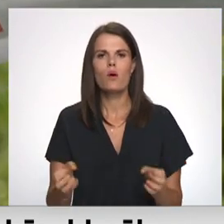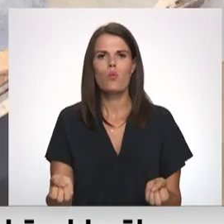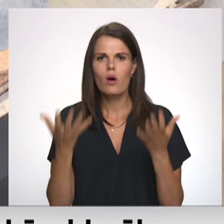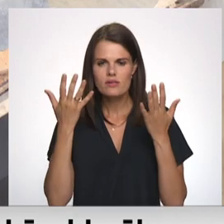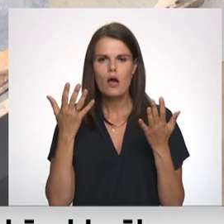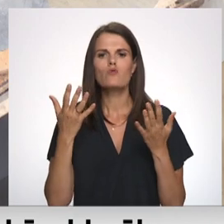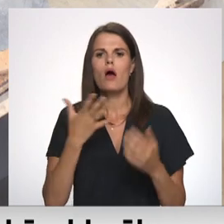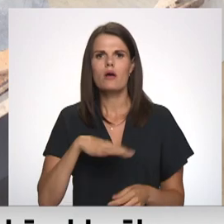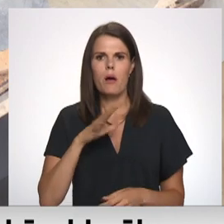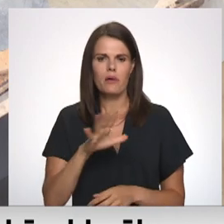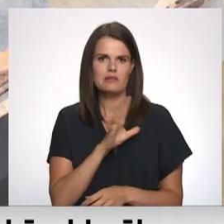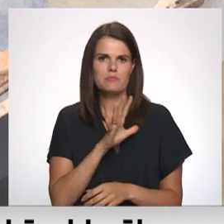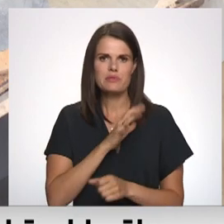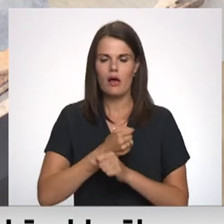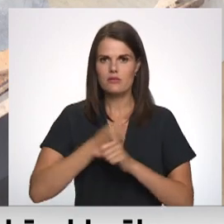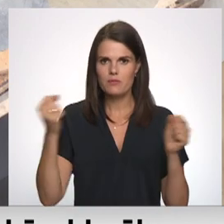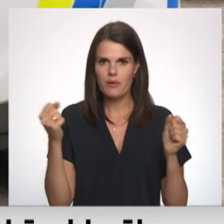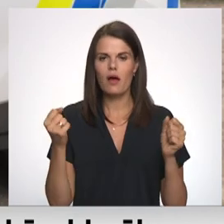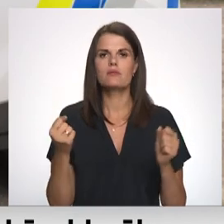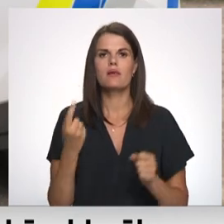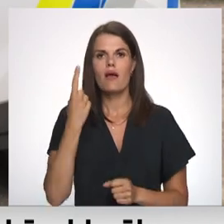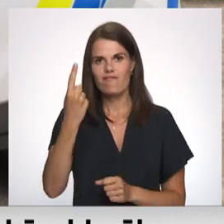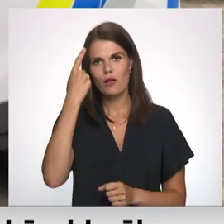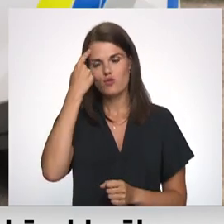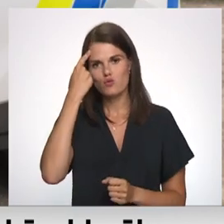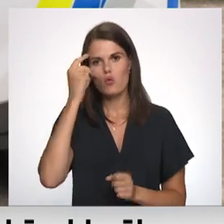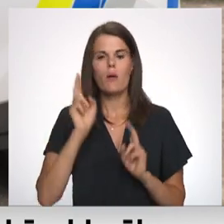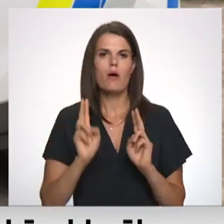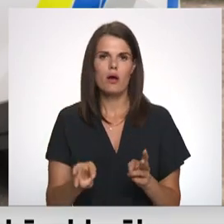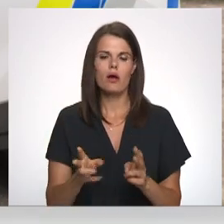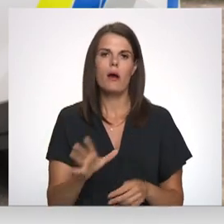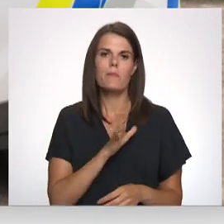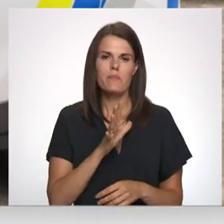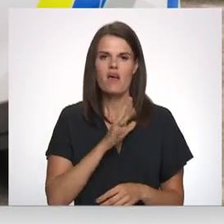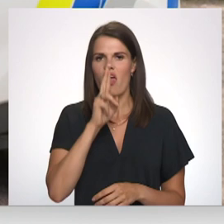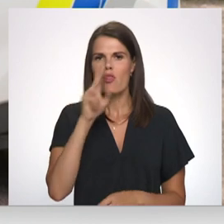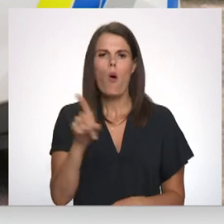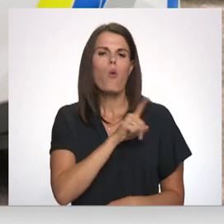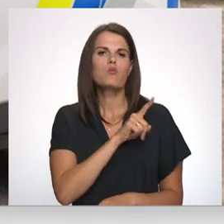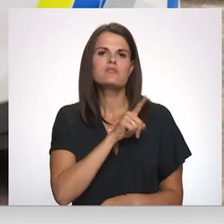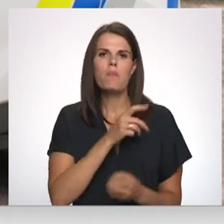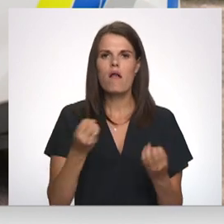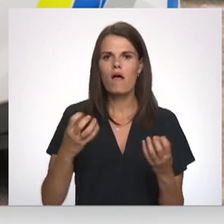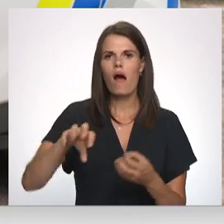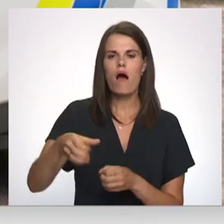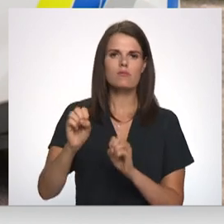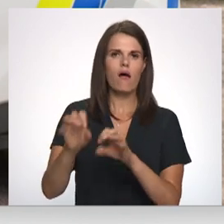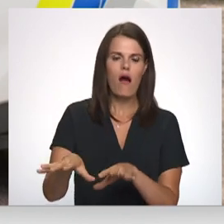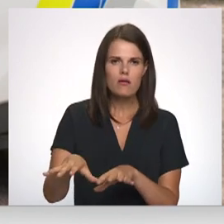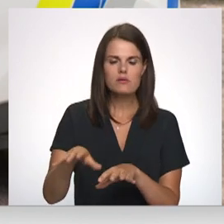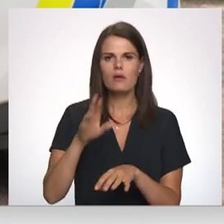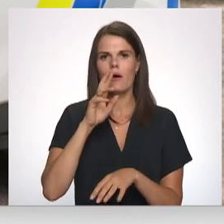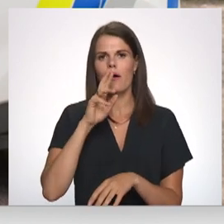apstākļus, kāpēc notiks sprādziens. Viena no versijām ir, ka ir notikusi neuzmanīga rīcība ar gāzi, kā rezultātā